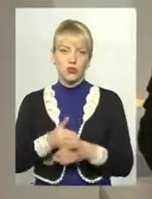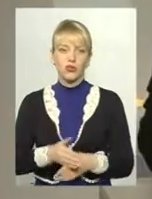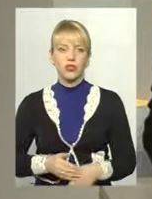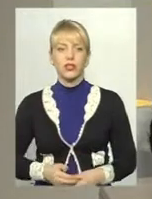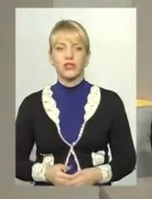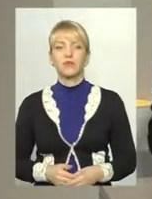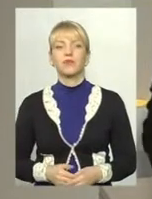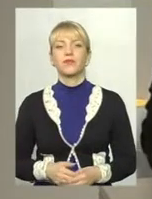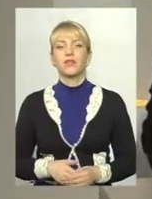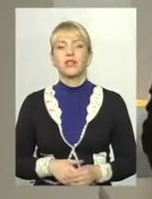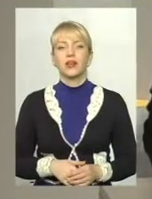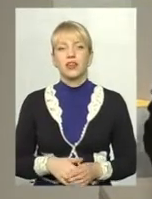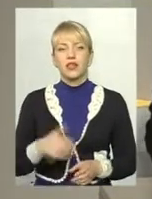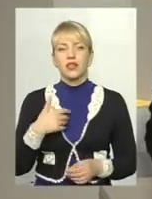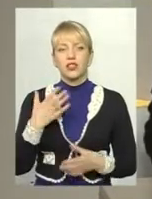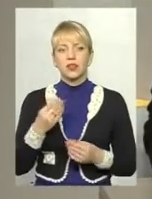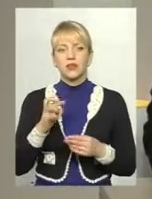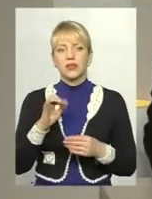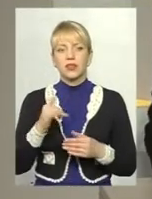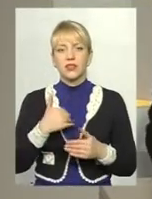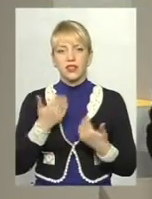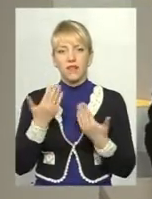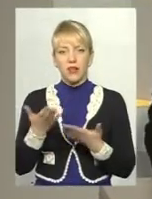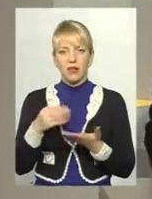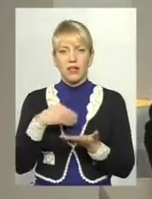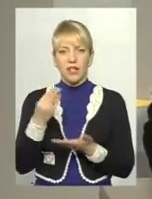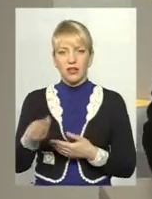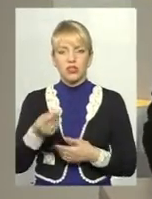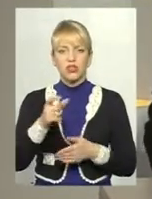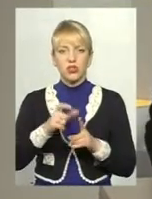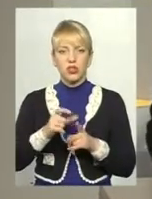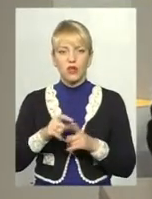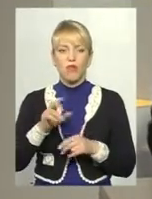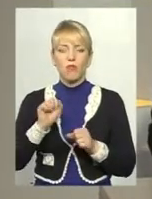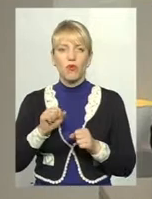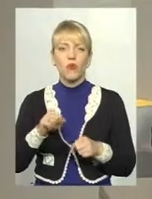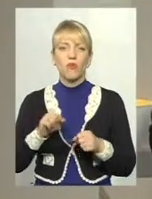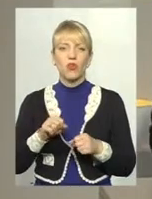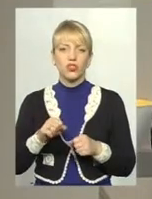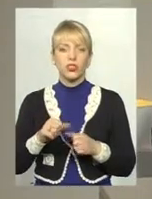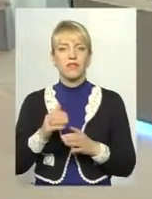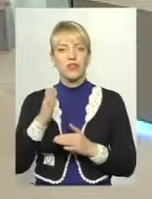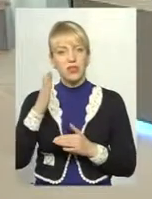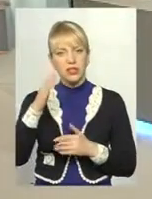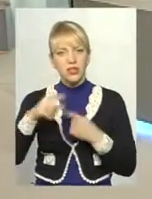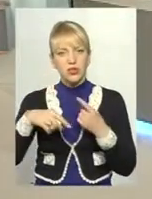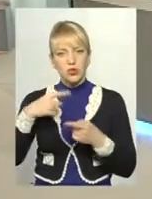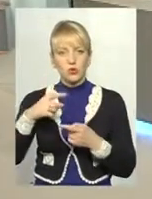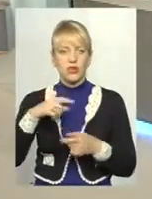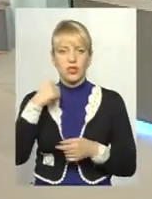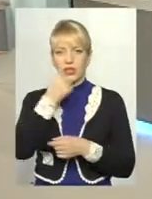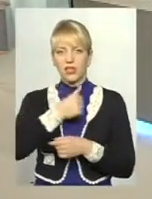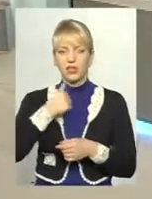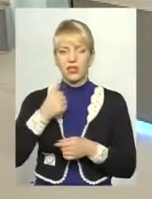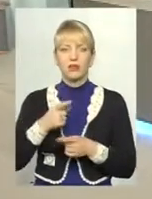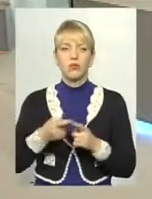Пані Валентинович, хотіла б вам надати слово про, можливо, тенденції наступного року, про той потенціал, який